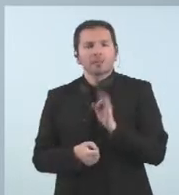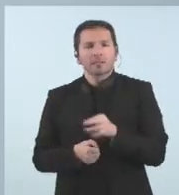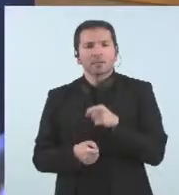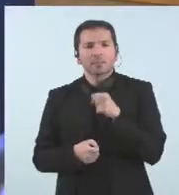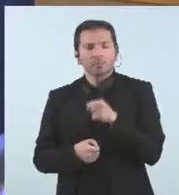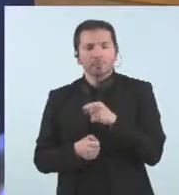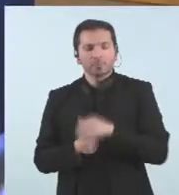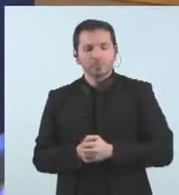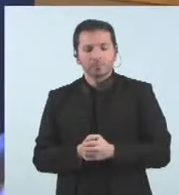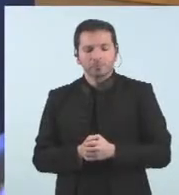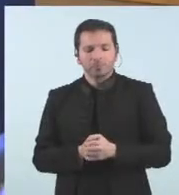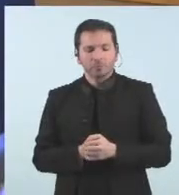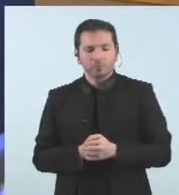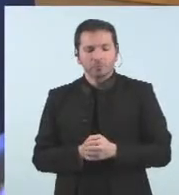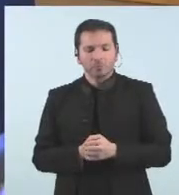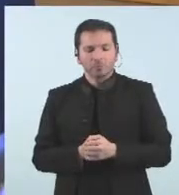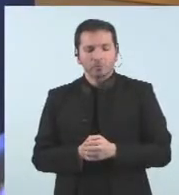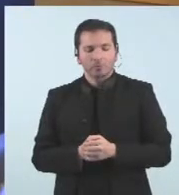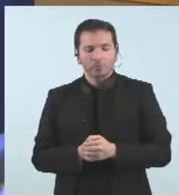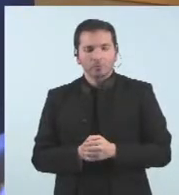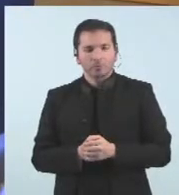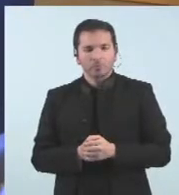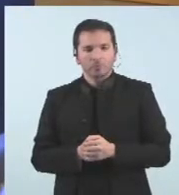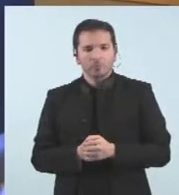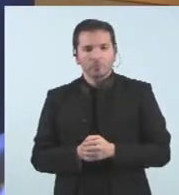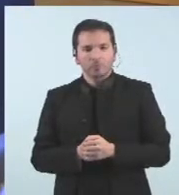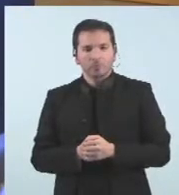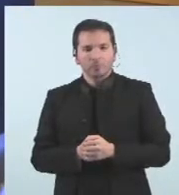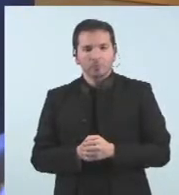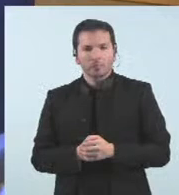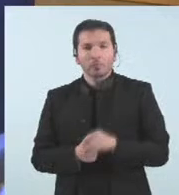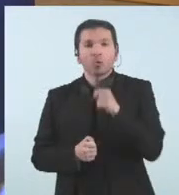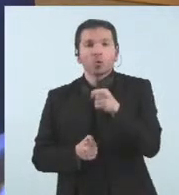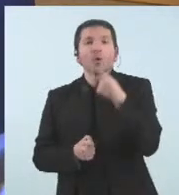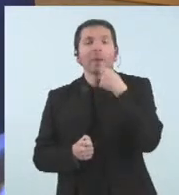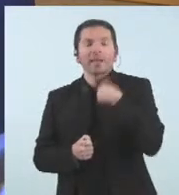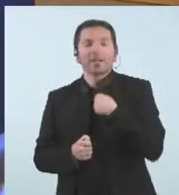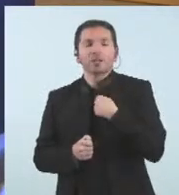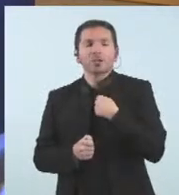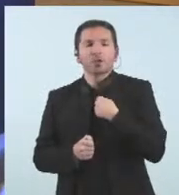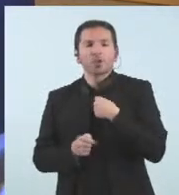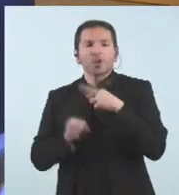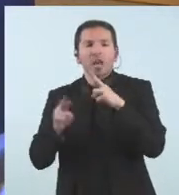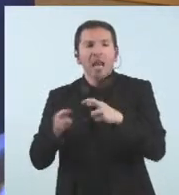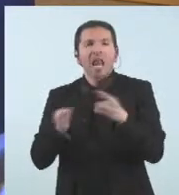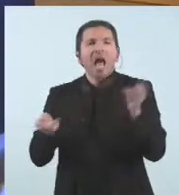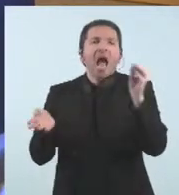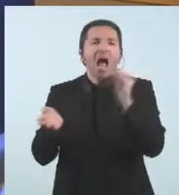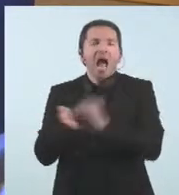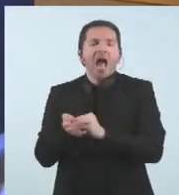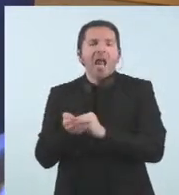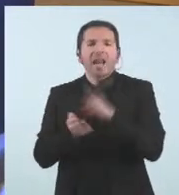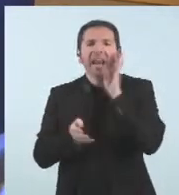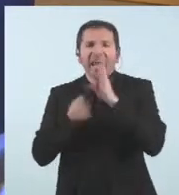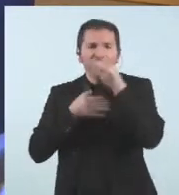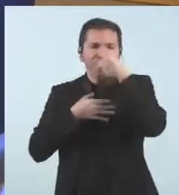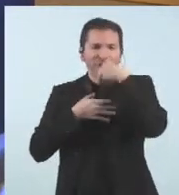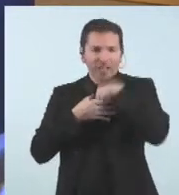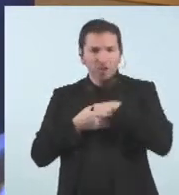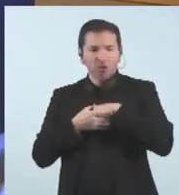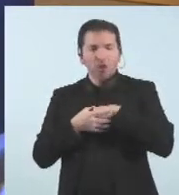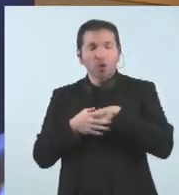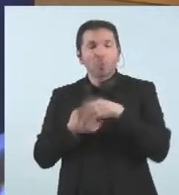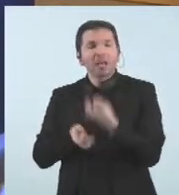qüestió volia preguntar-li en el cas hem parlat de les reinfeccions i que les dades mostren que les